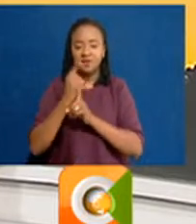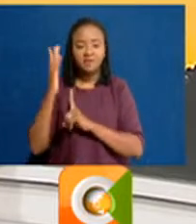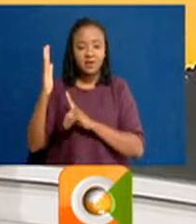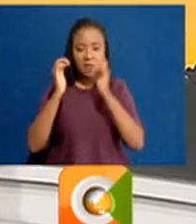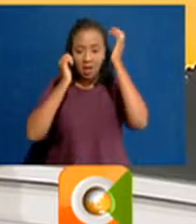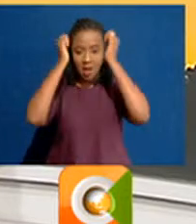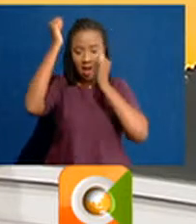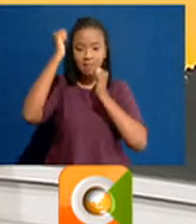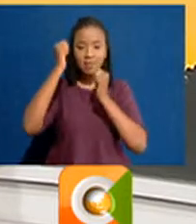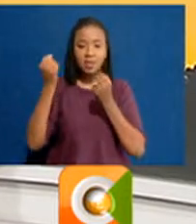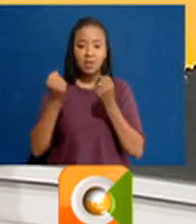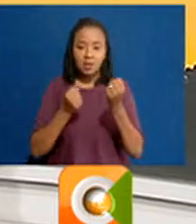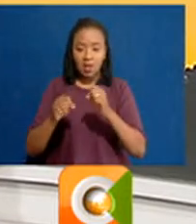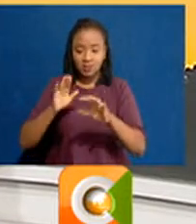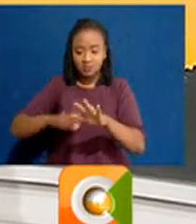ya wingereza mengi zaidi tuturakuarifu punde